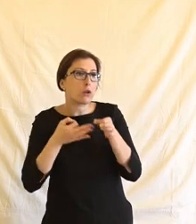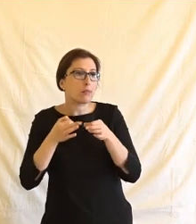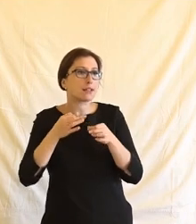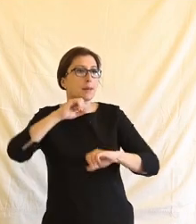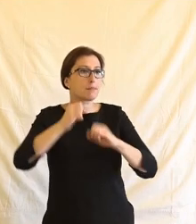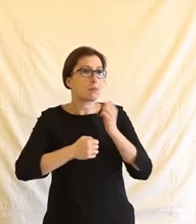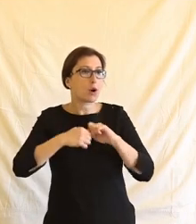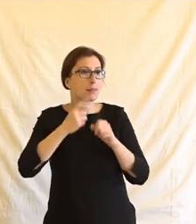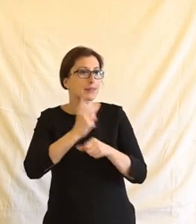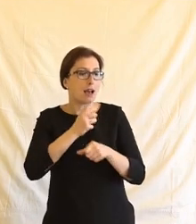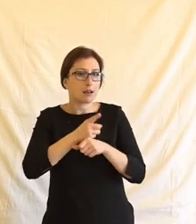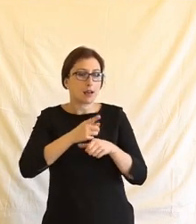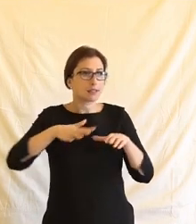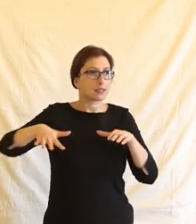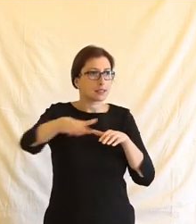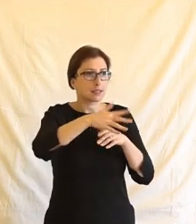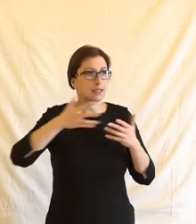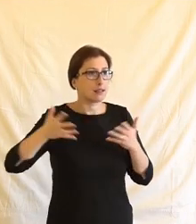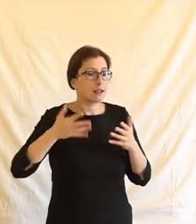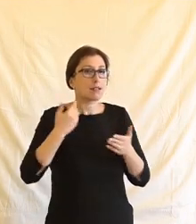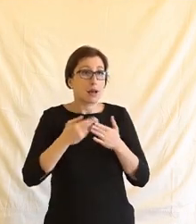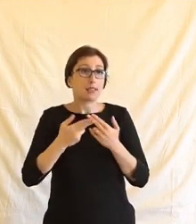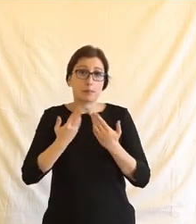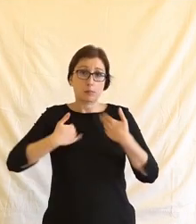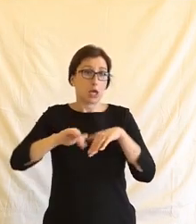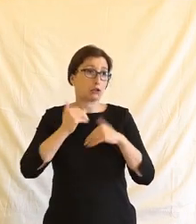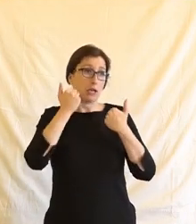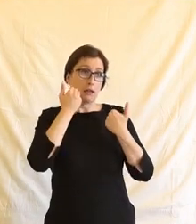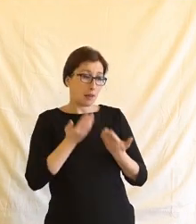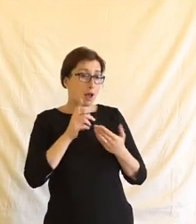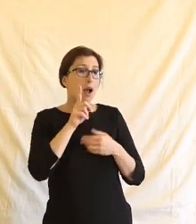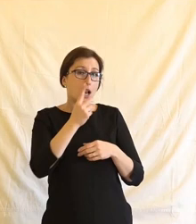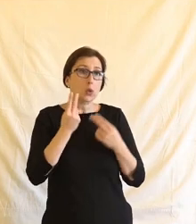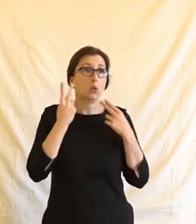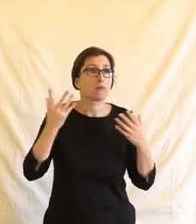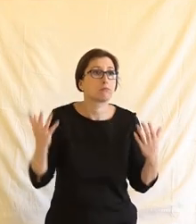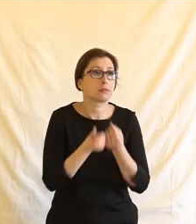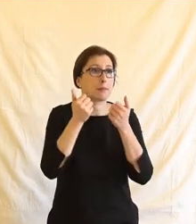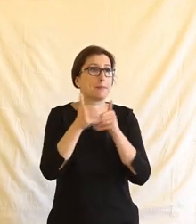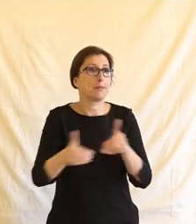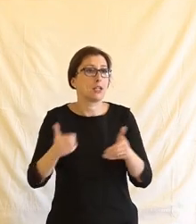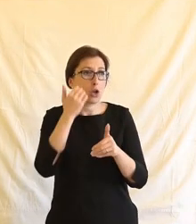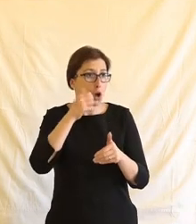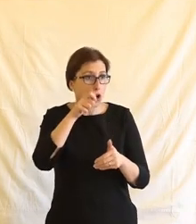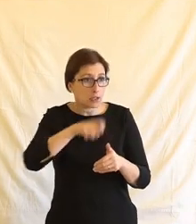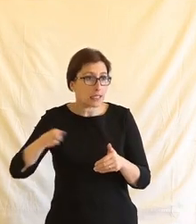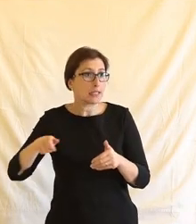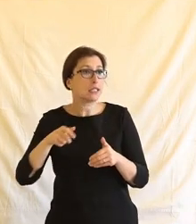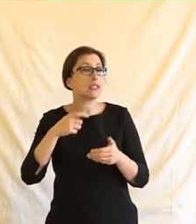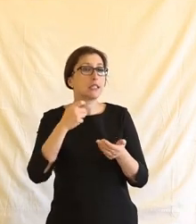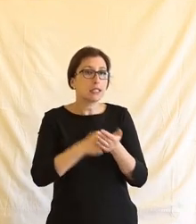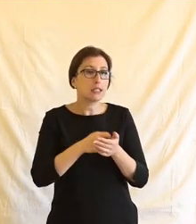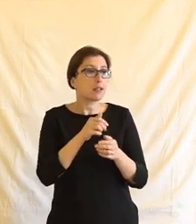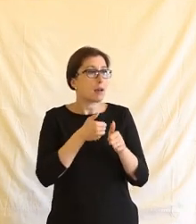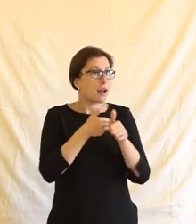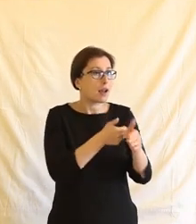našich zákazníků. A že sice zabezpečení to nemají, ale že teď je důležitý zachránit ty miliony lidí,